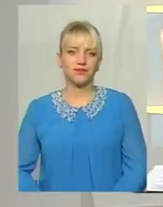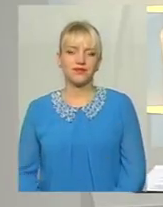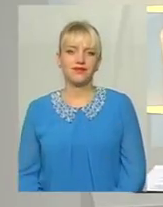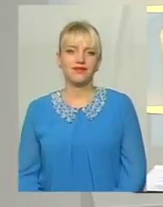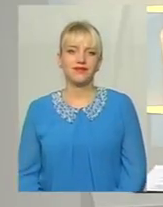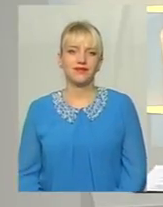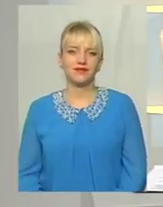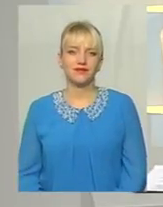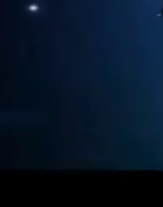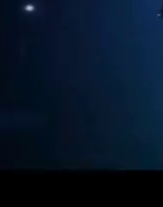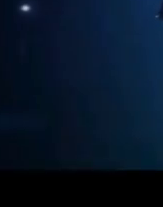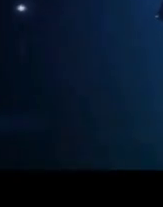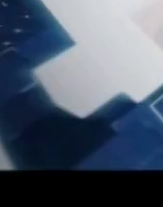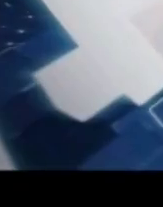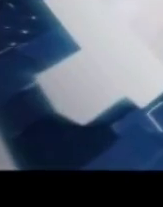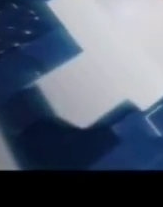побачимось